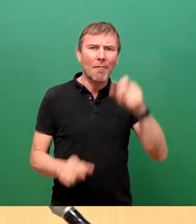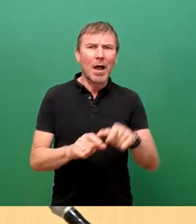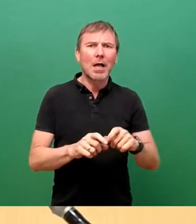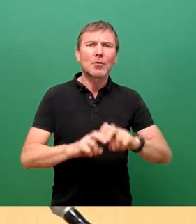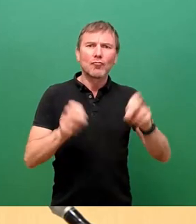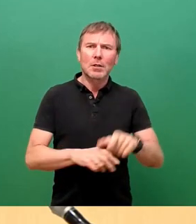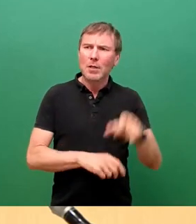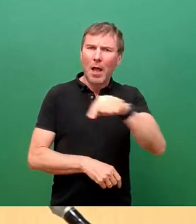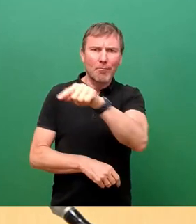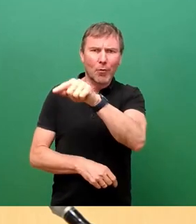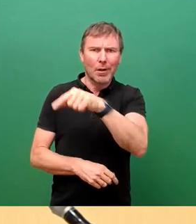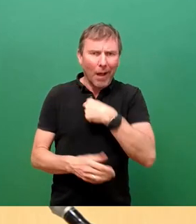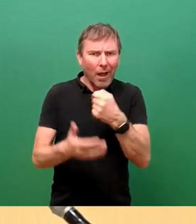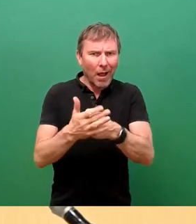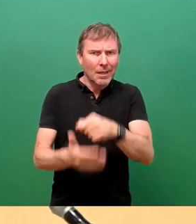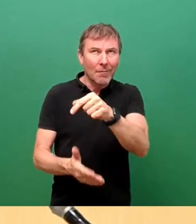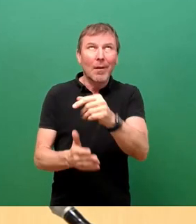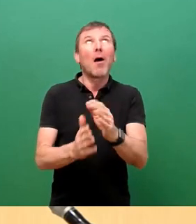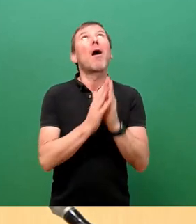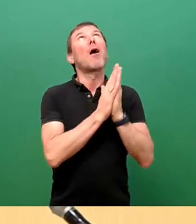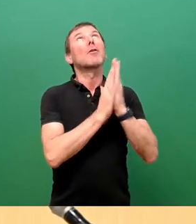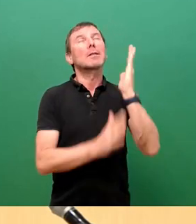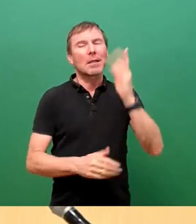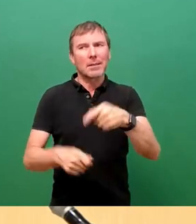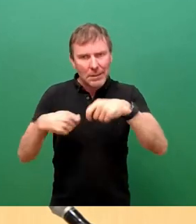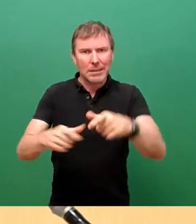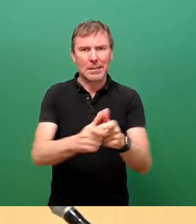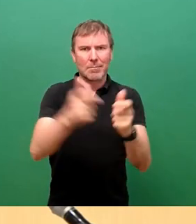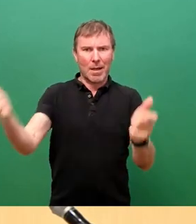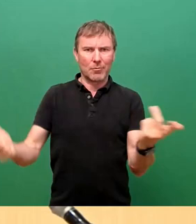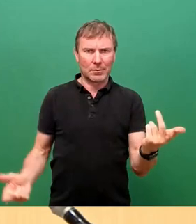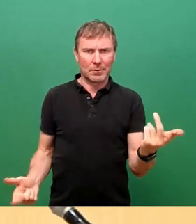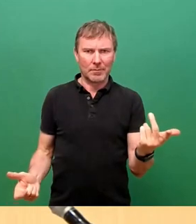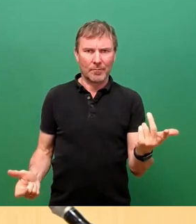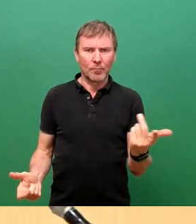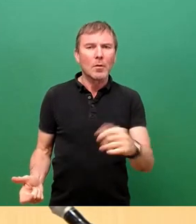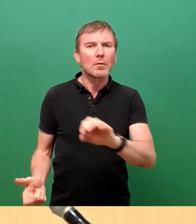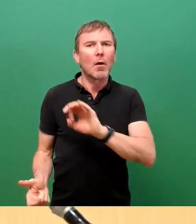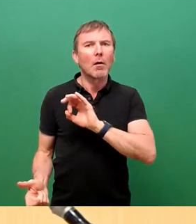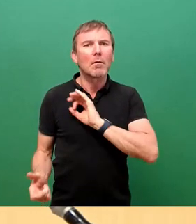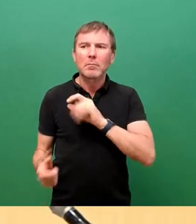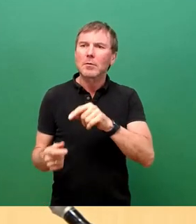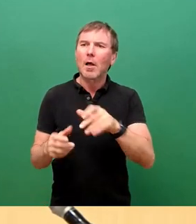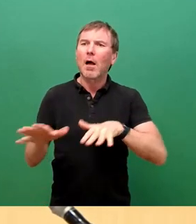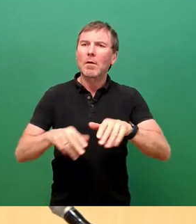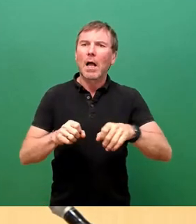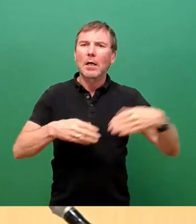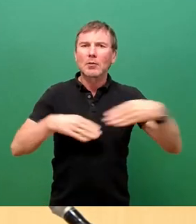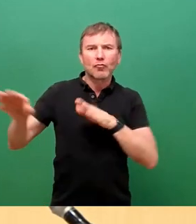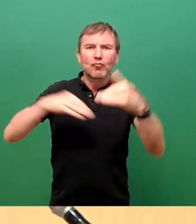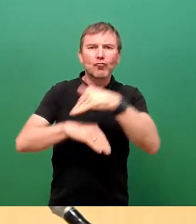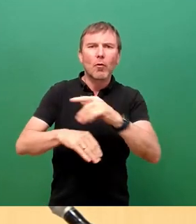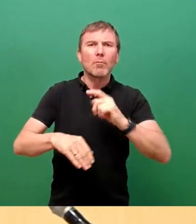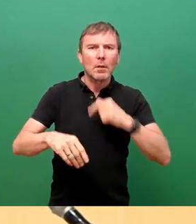erkämpft haben und Gott sei Dank sie auch gebaut haben, hat ja einen Effekt. Er hat die Verkehrsströme in Dresden anders geleitet.